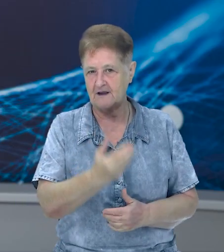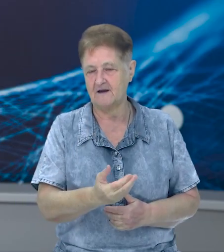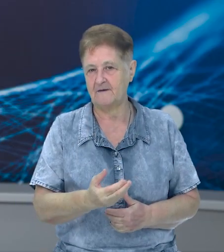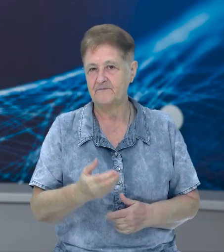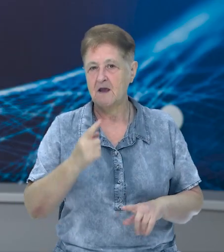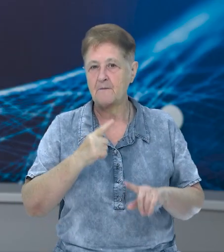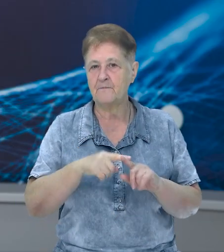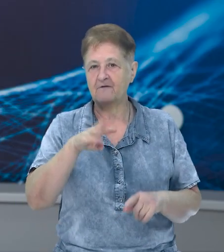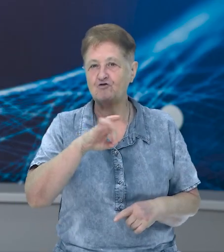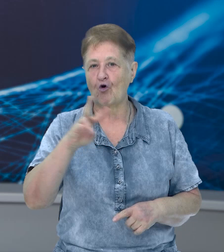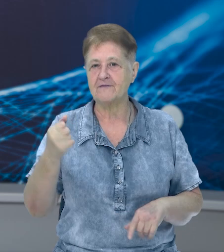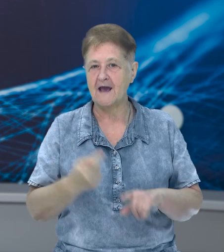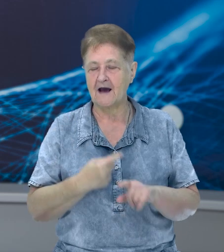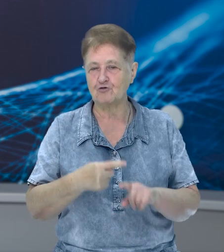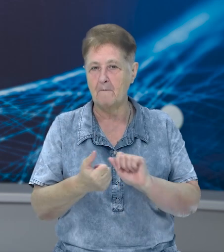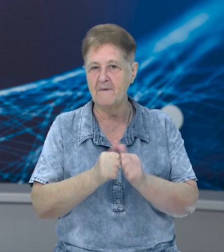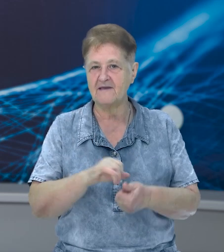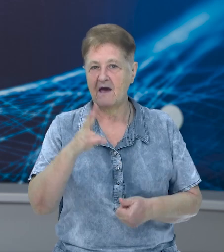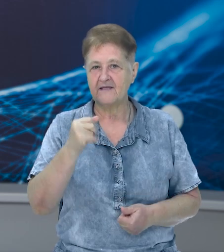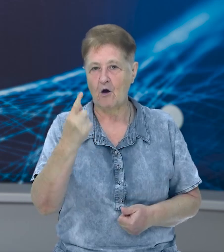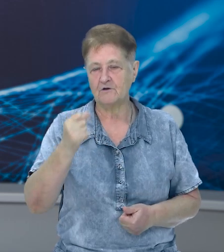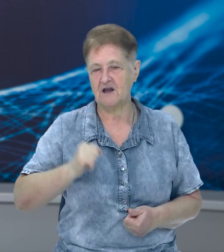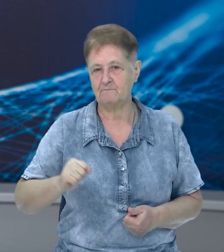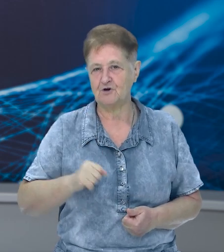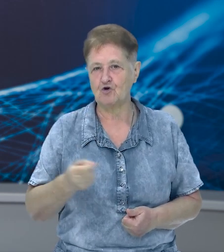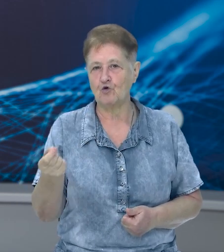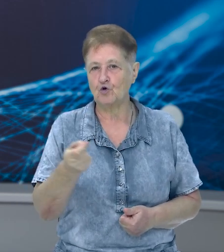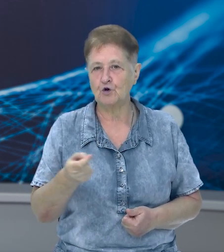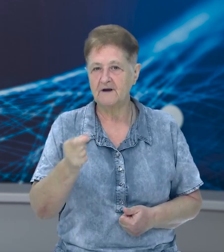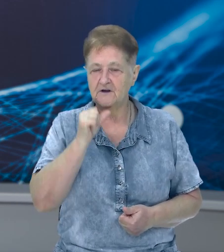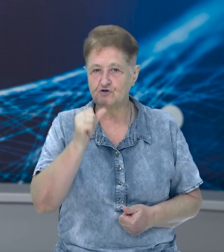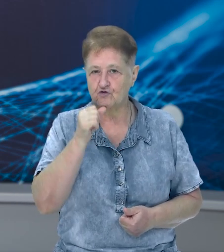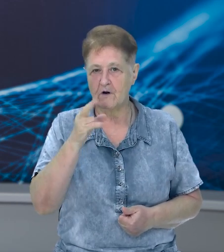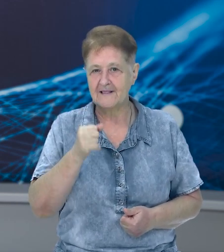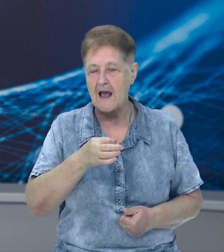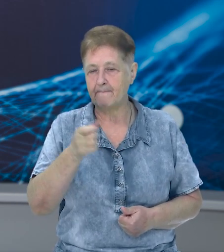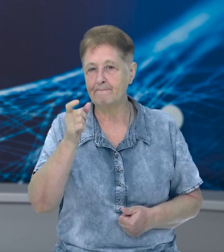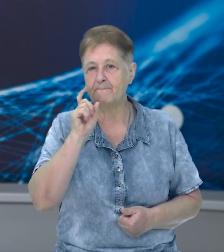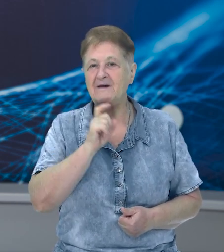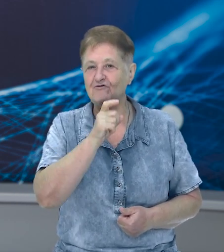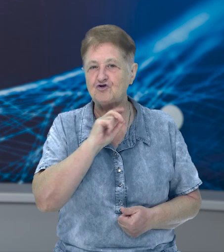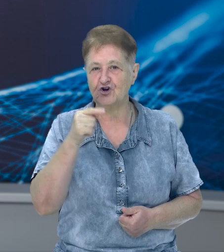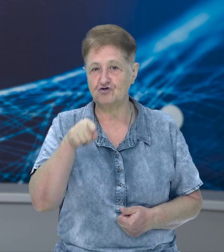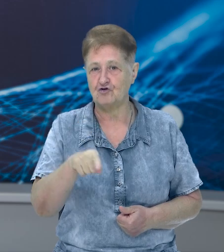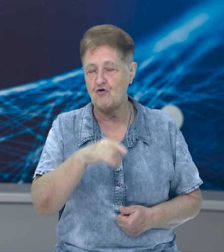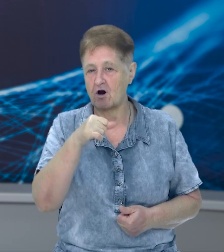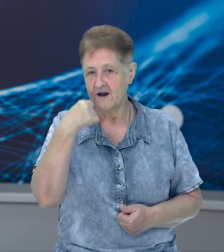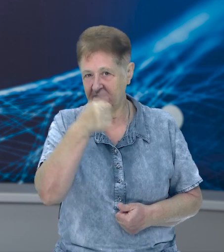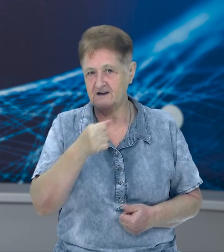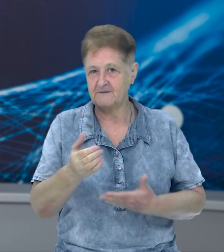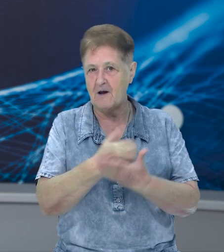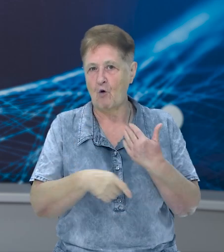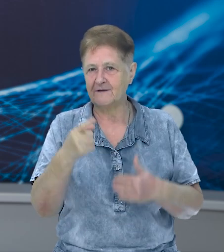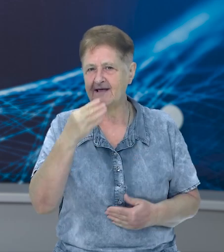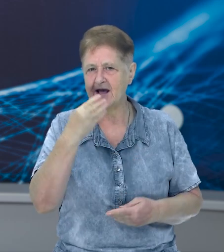Півтони картоплі міняють на мішок цукру у печенюгах на півночі Чернігівщини. Цьогоріч там збирають один з